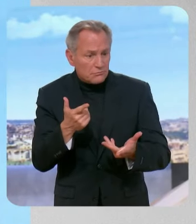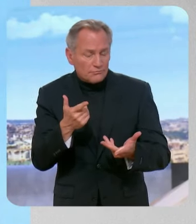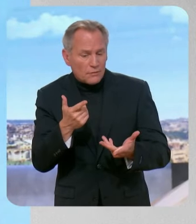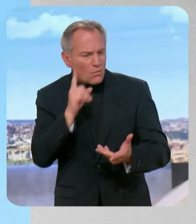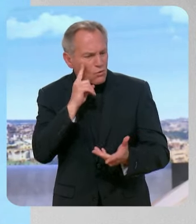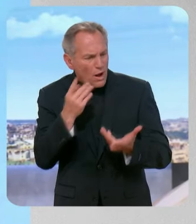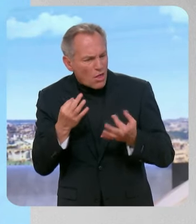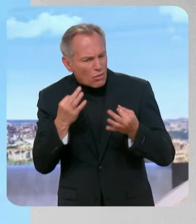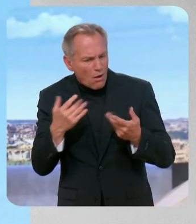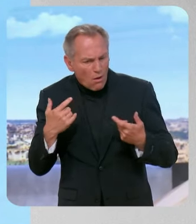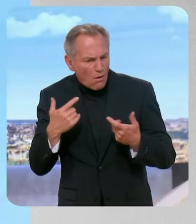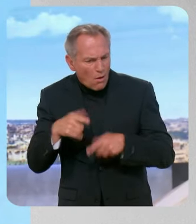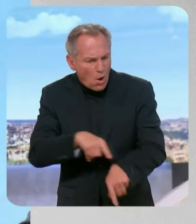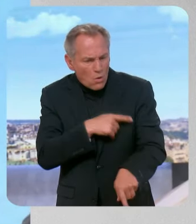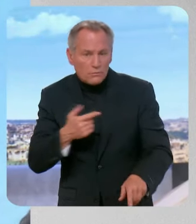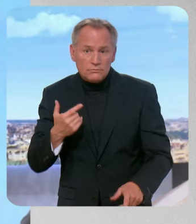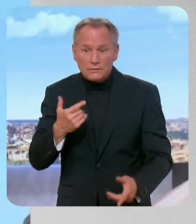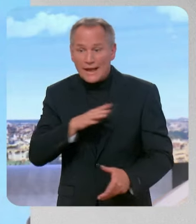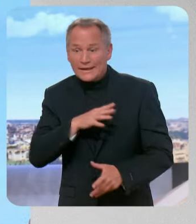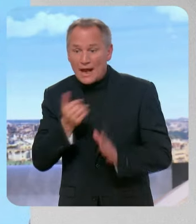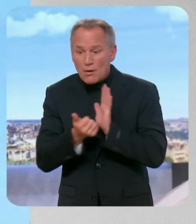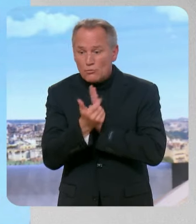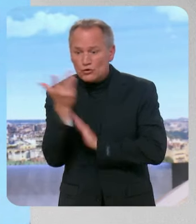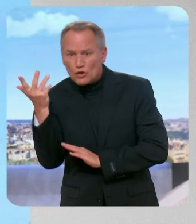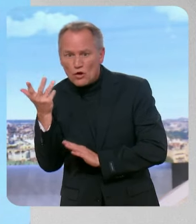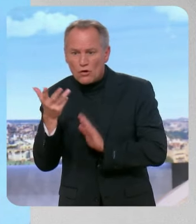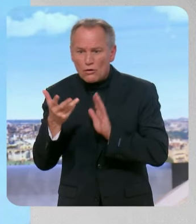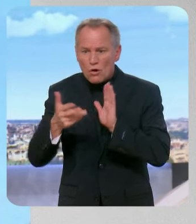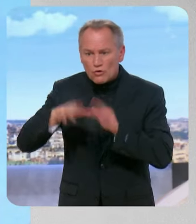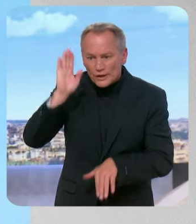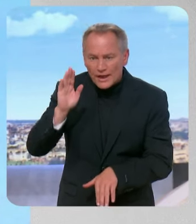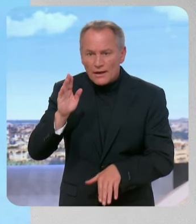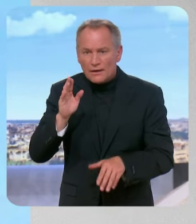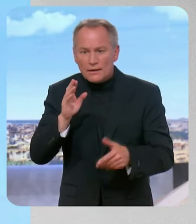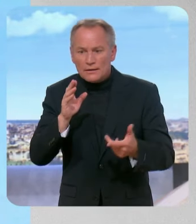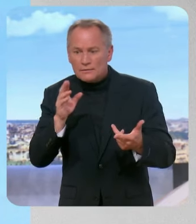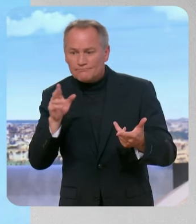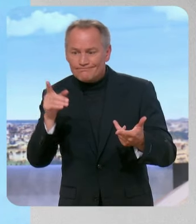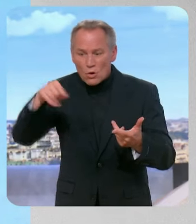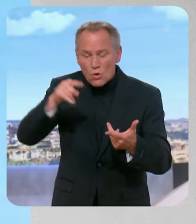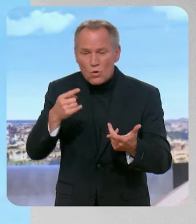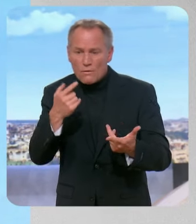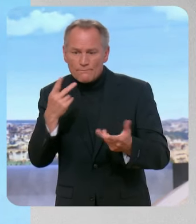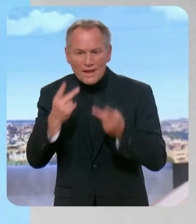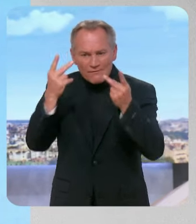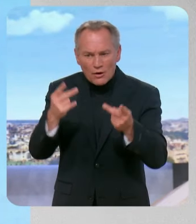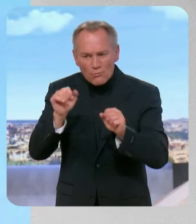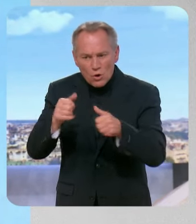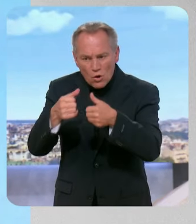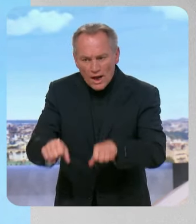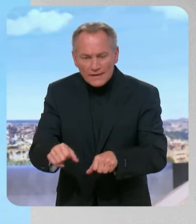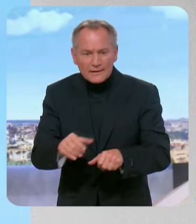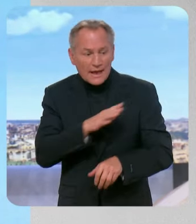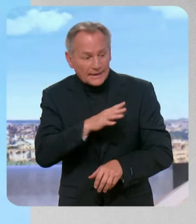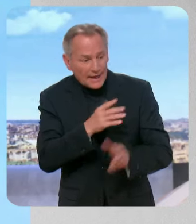appelle l'embarras du choix. Quand il y a beaucoup de sortants de qualité qui méritent de rester et quand il y a des gens qui veulent